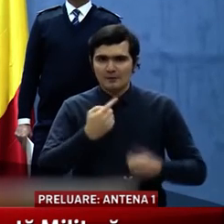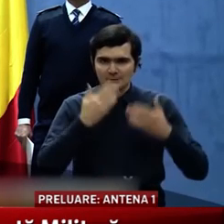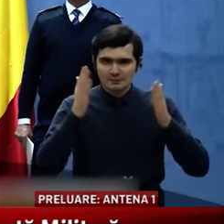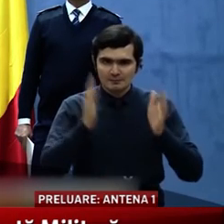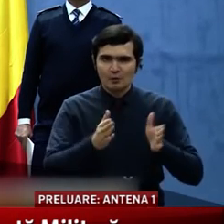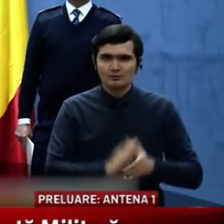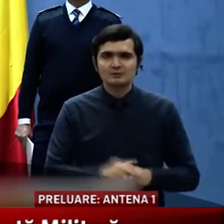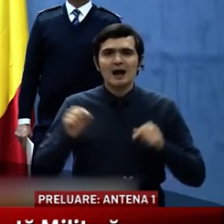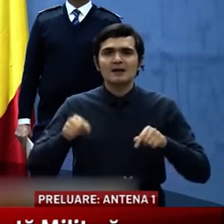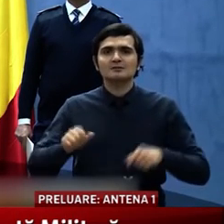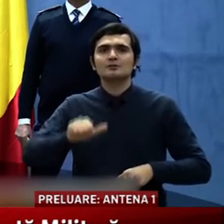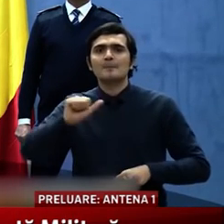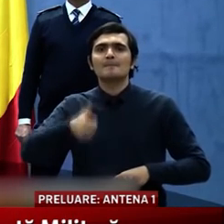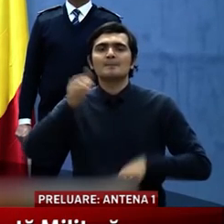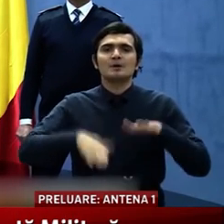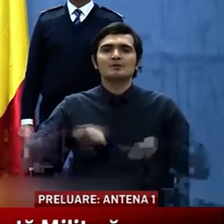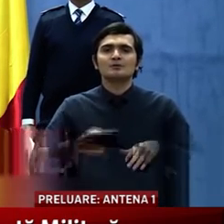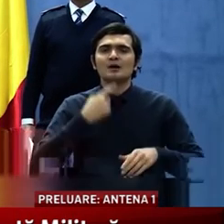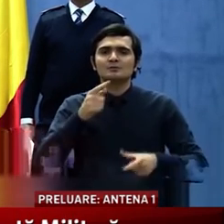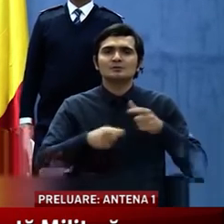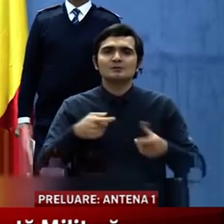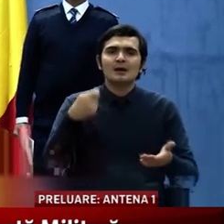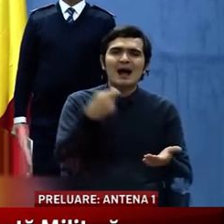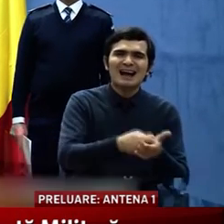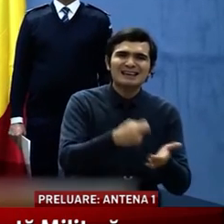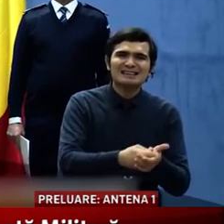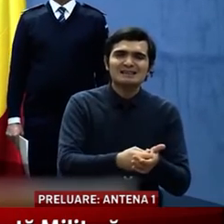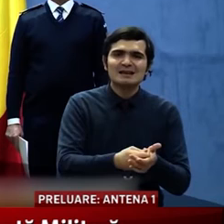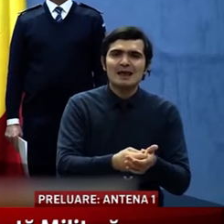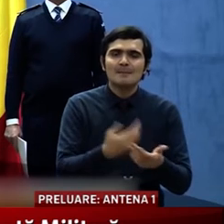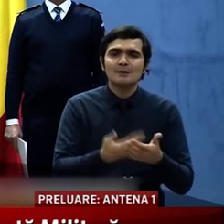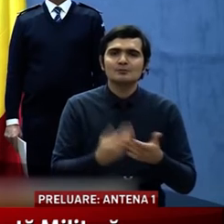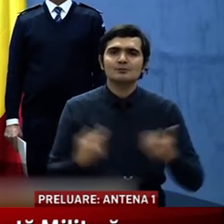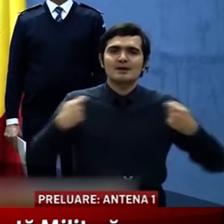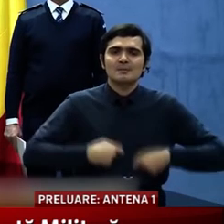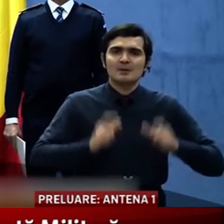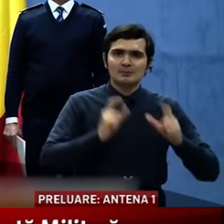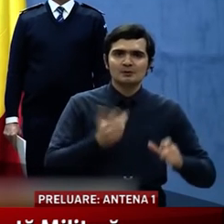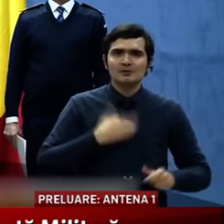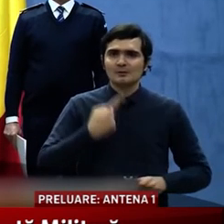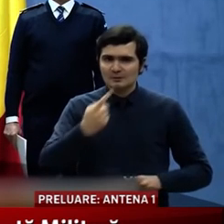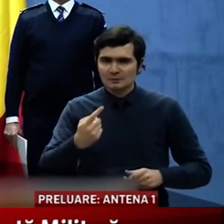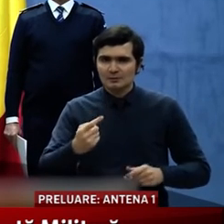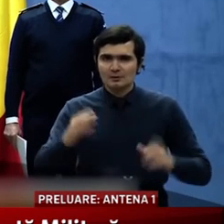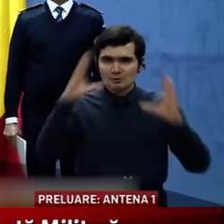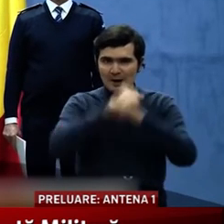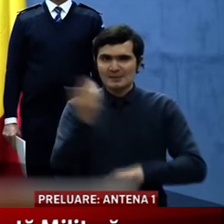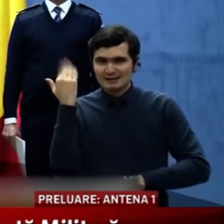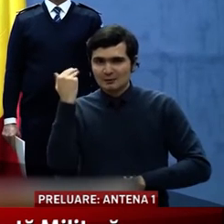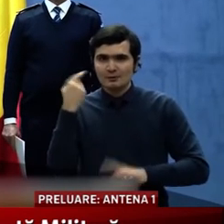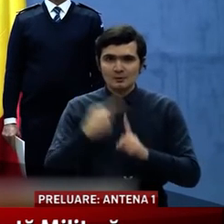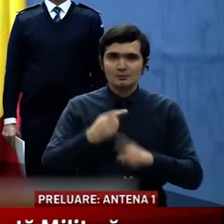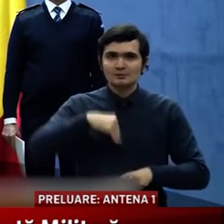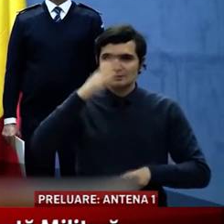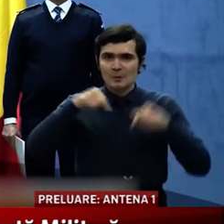subliniat aspectele cu achizițiile și cu echipamentele de protecție, vreau doar să subliniez că în cursul nopții trecute și a zilei de